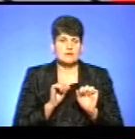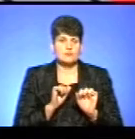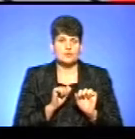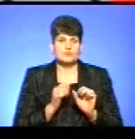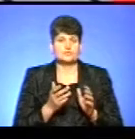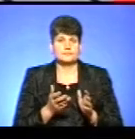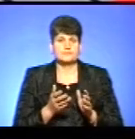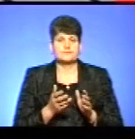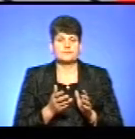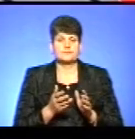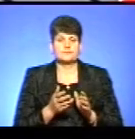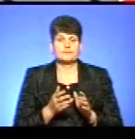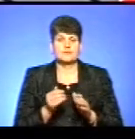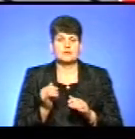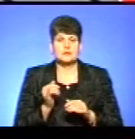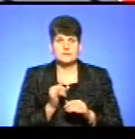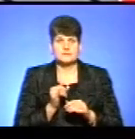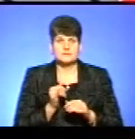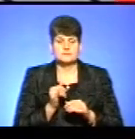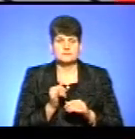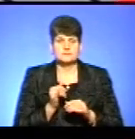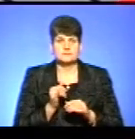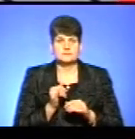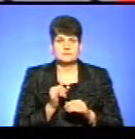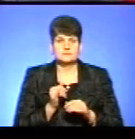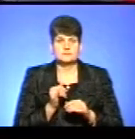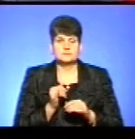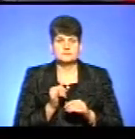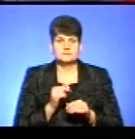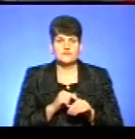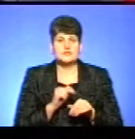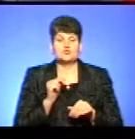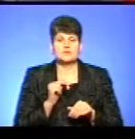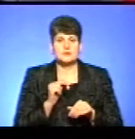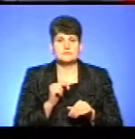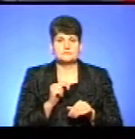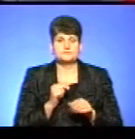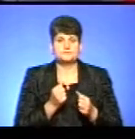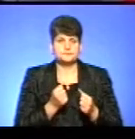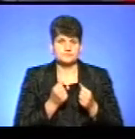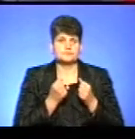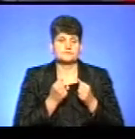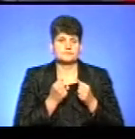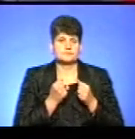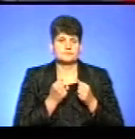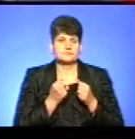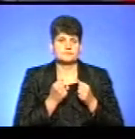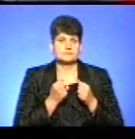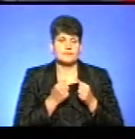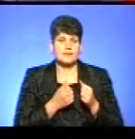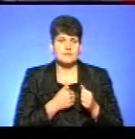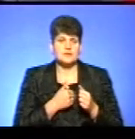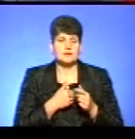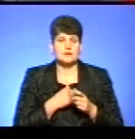безпеку. І, очевидно, відчуття безпеки, ми